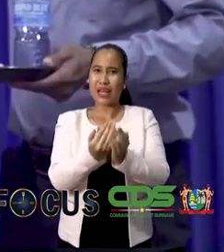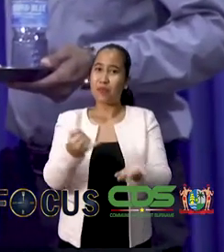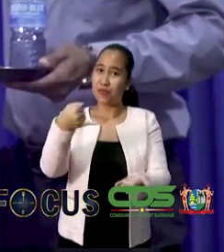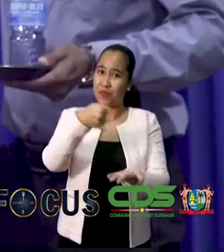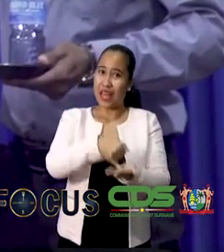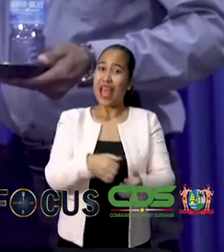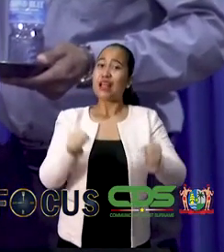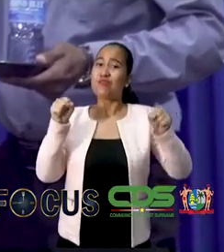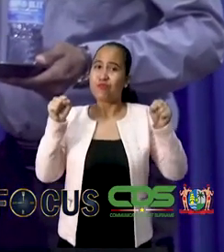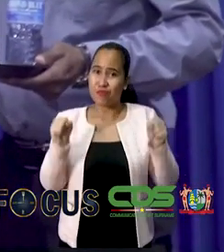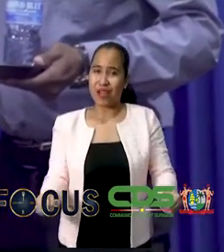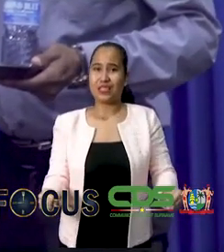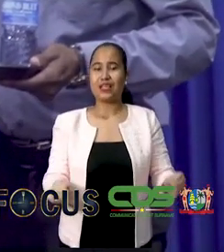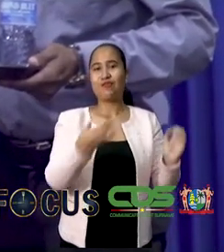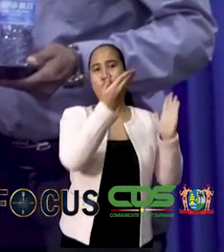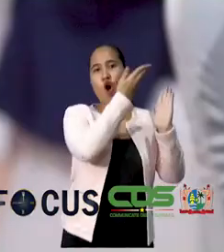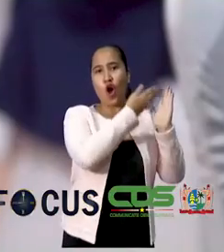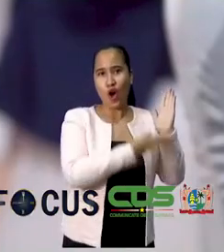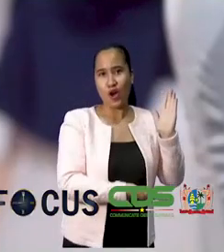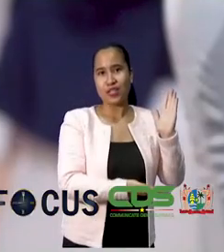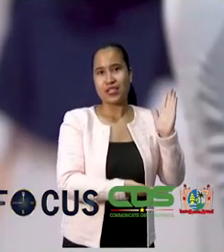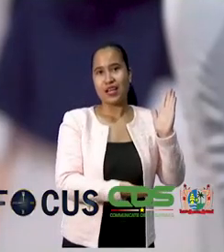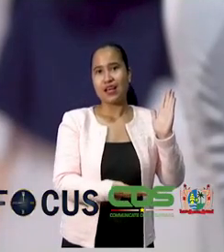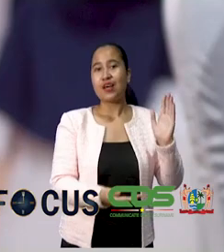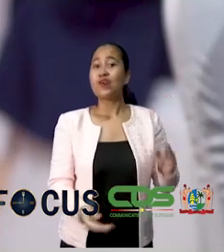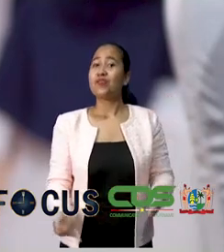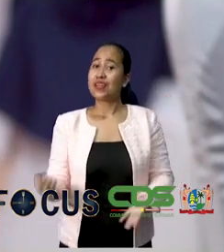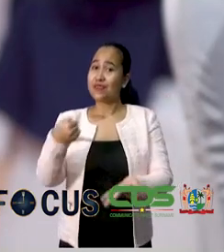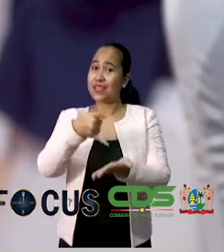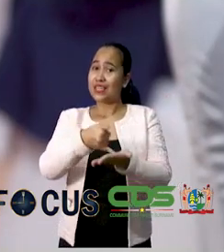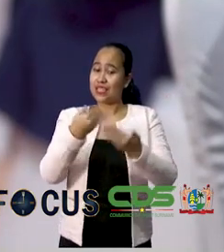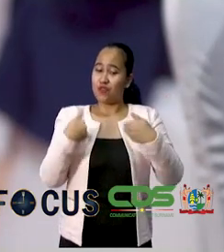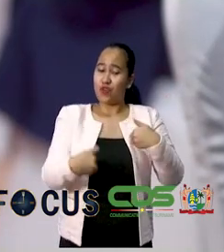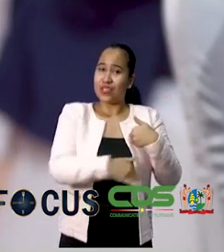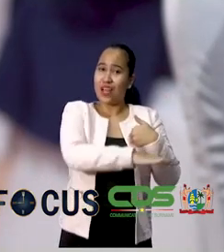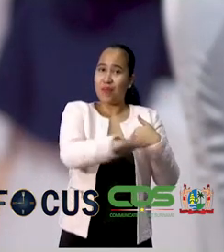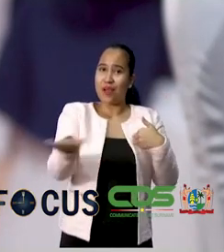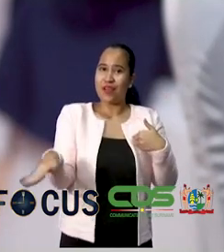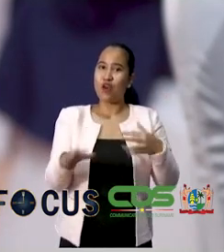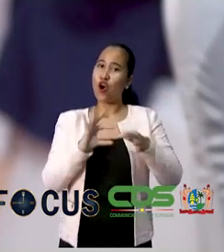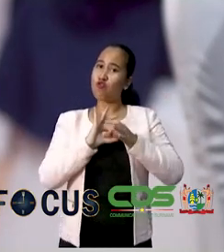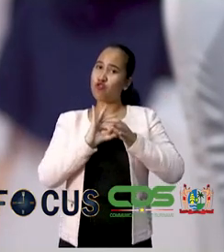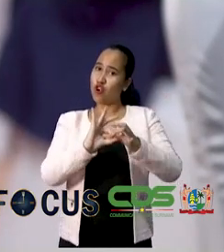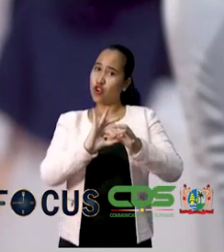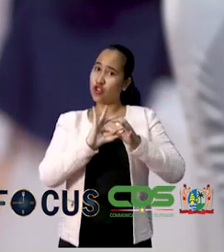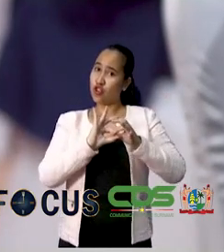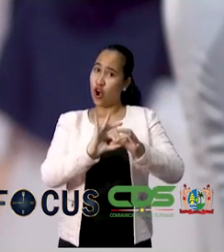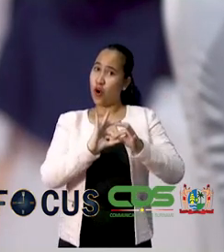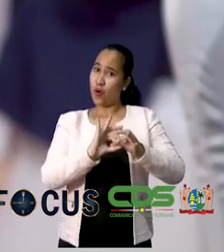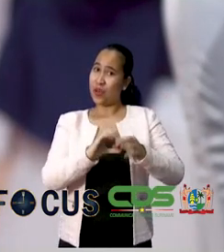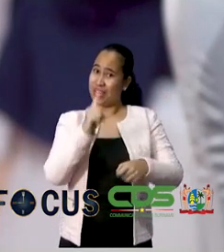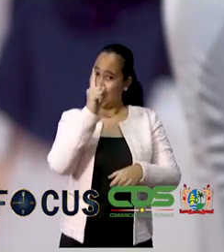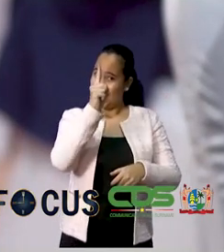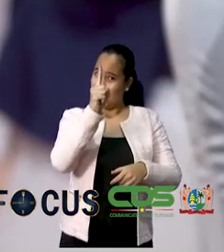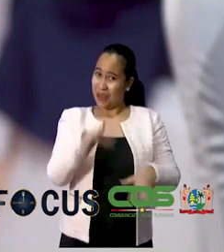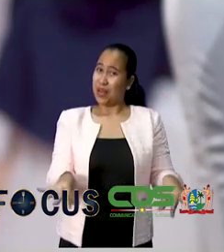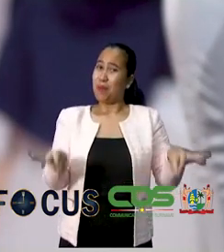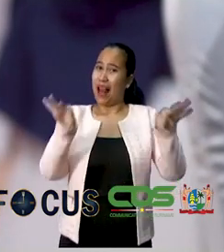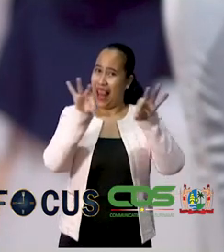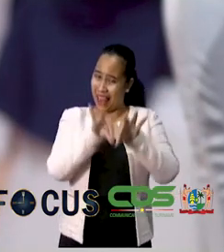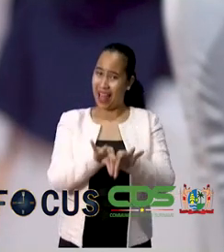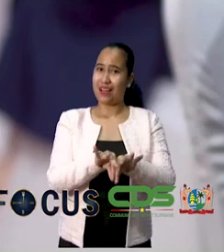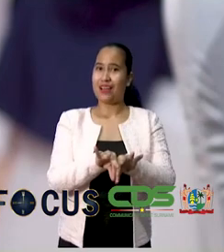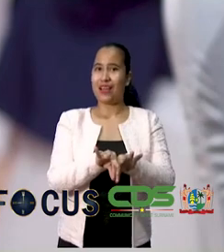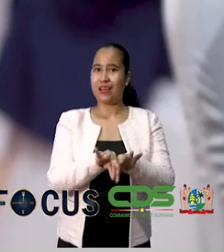bundend vaststellen van de uitslag van de verkiezingen voor de samenleving. Vertrouwen is een van de belangrijkste pijlers